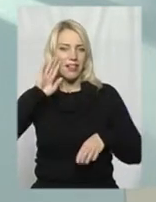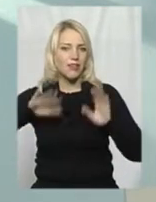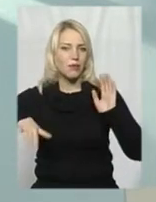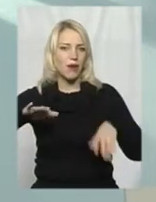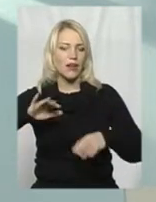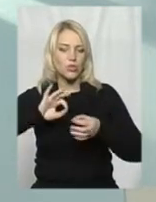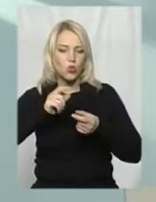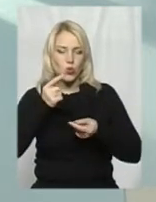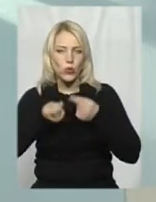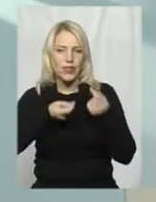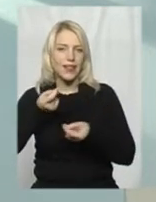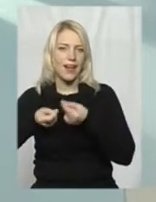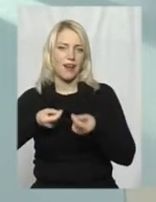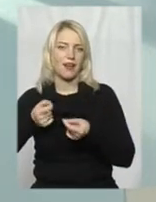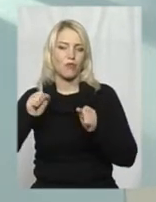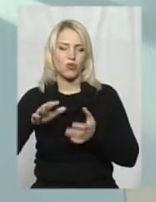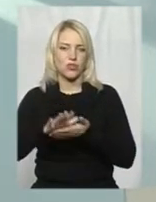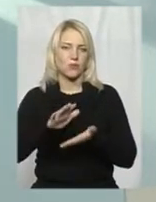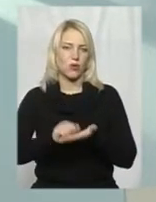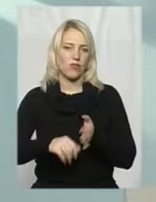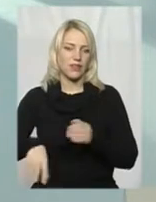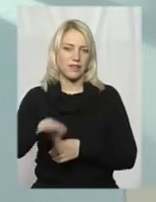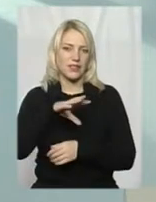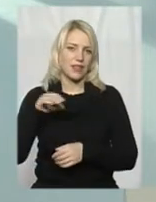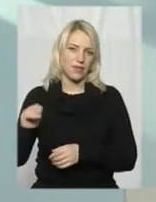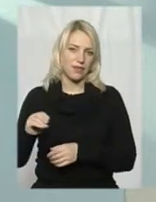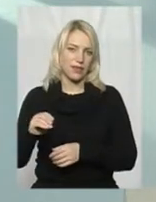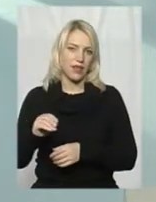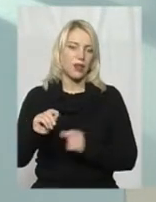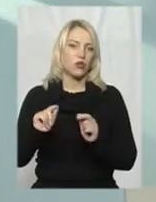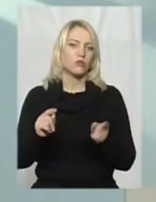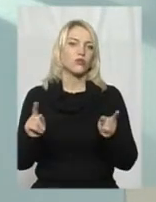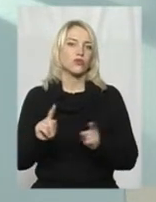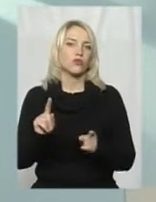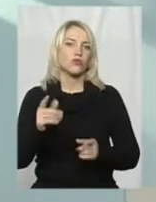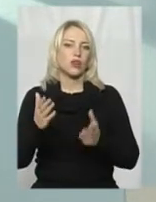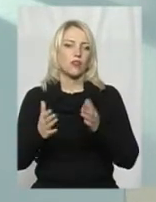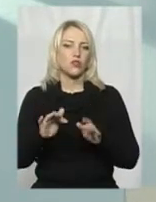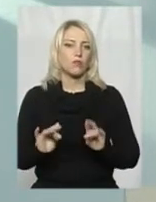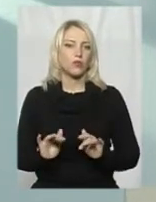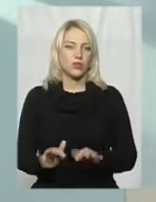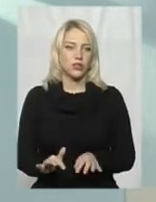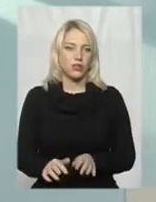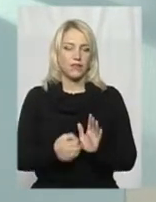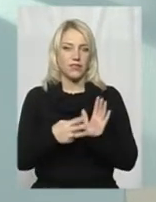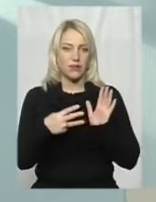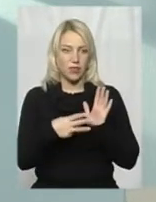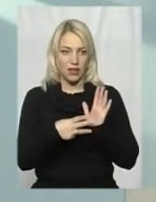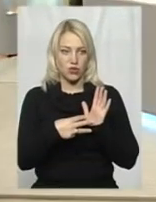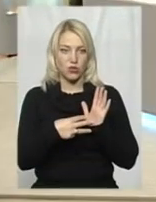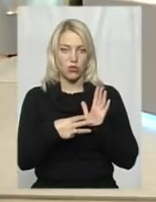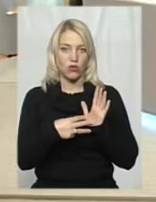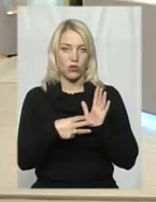може змарнувати абсолютно все. Тому що якщо події 18-го